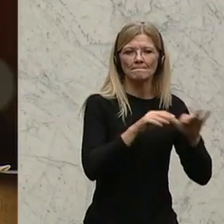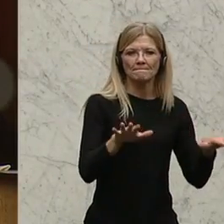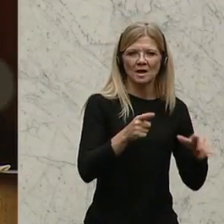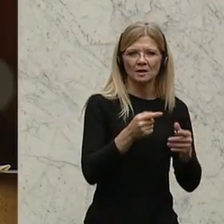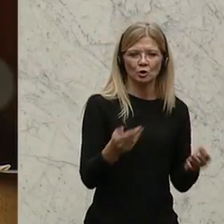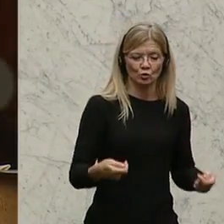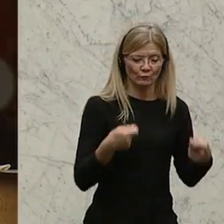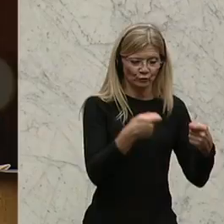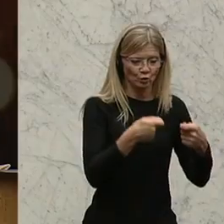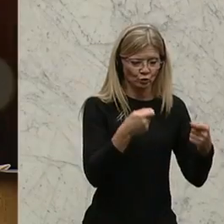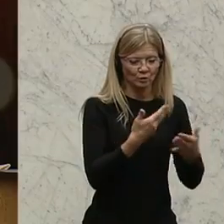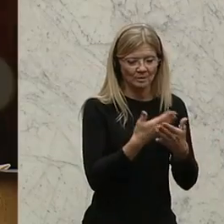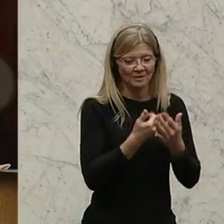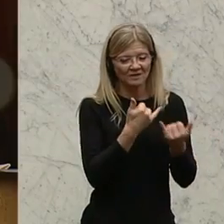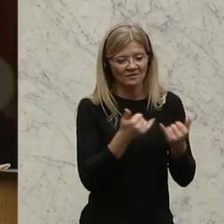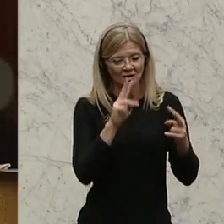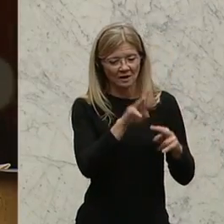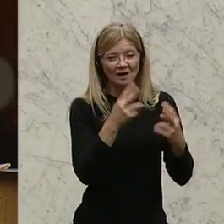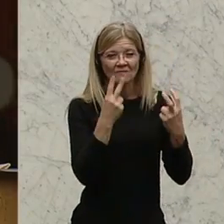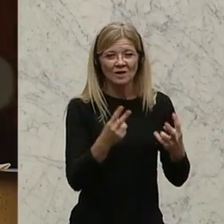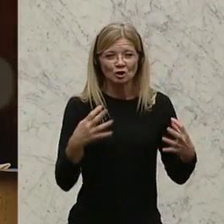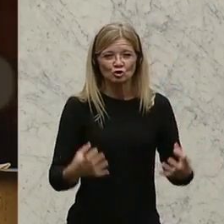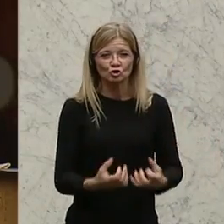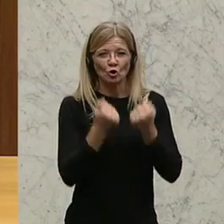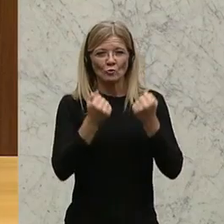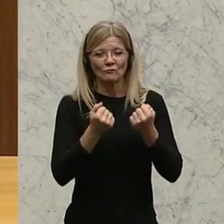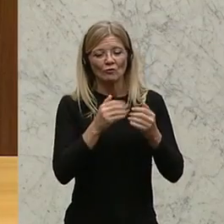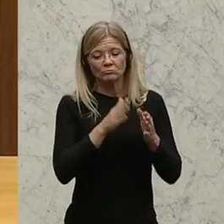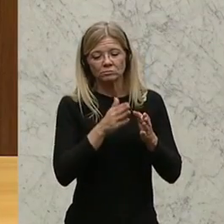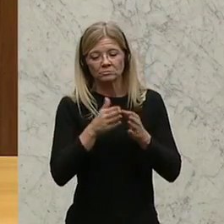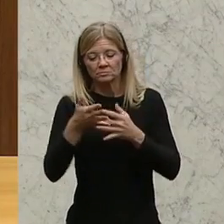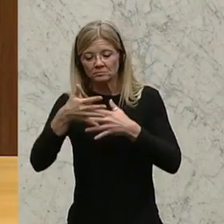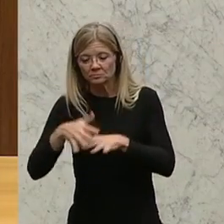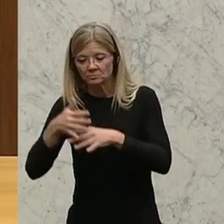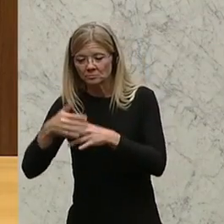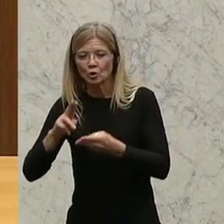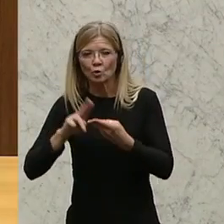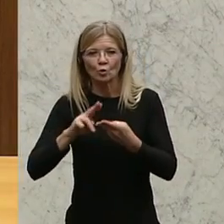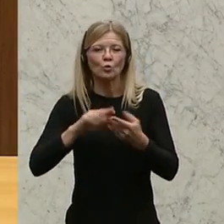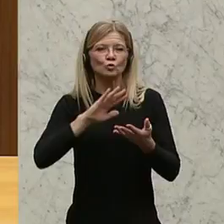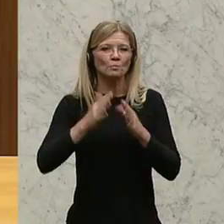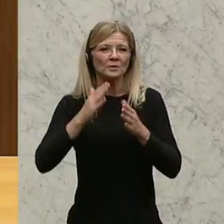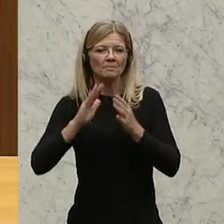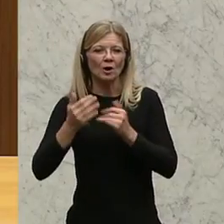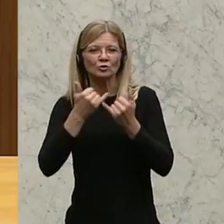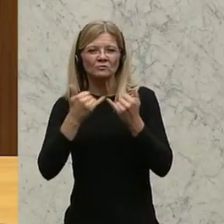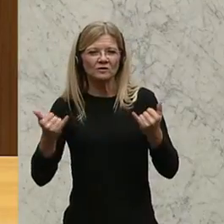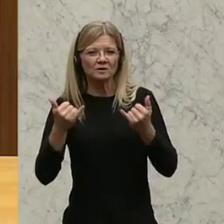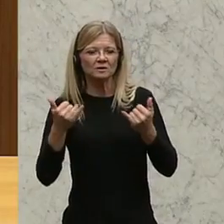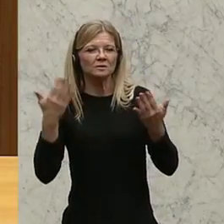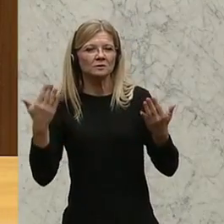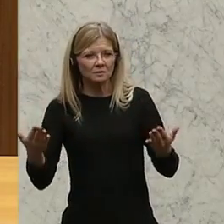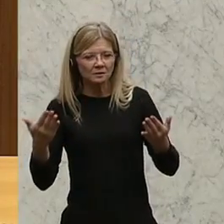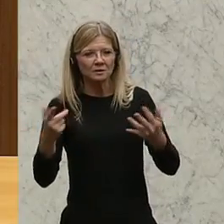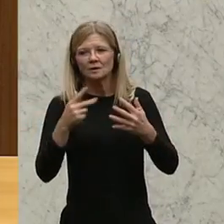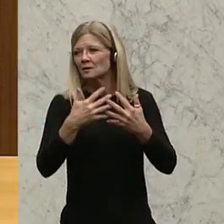Wertschöpfungskette vertikal desintegriert und zu einem Anbieter von Public Value umgebaut. Das war mir, hätte ich gesagt, etwas kompliziert, aber